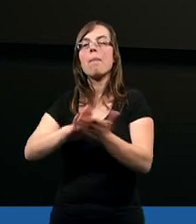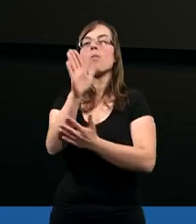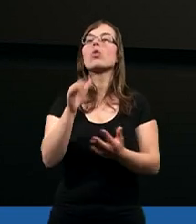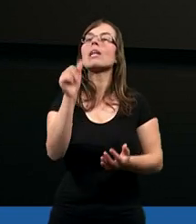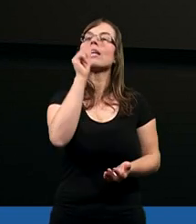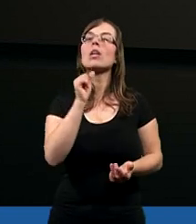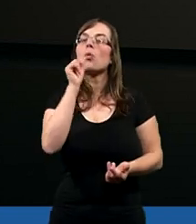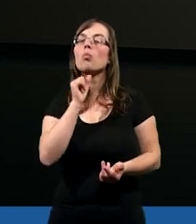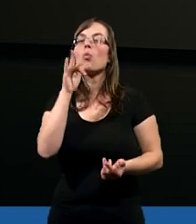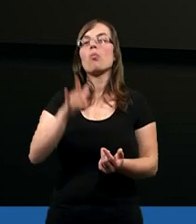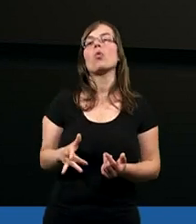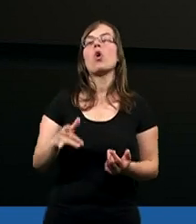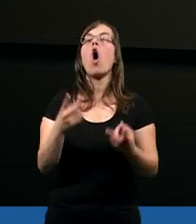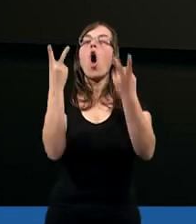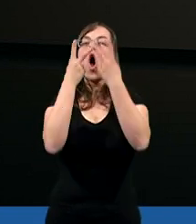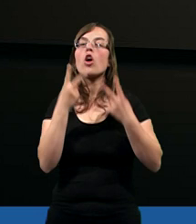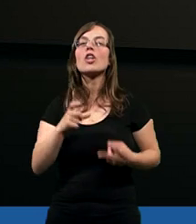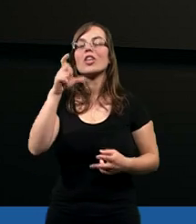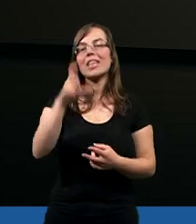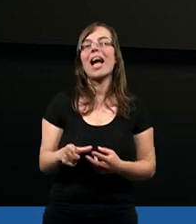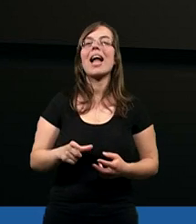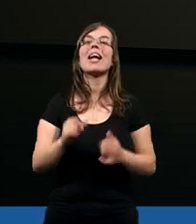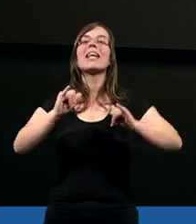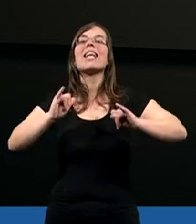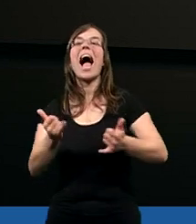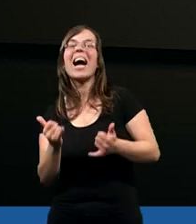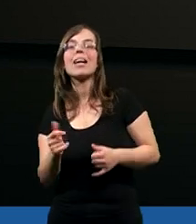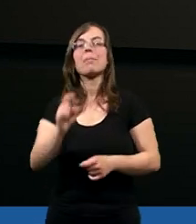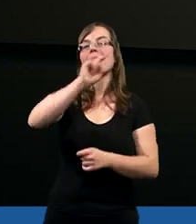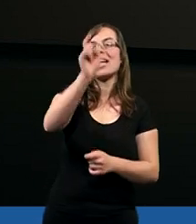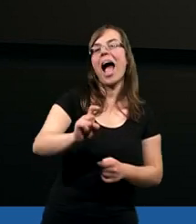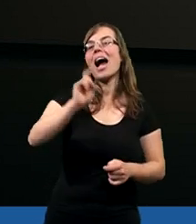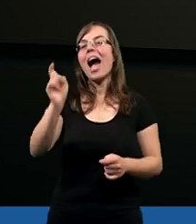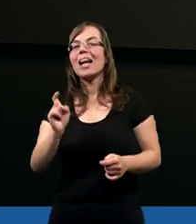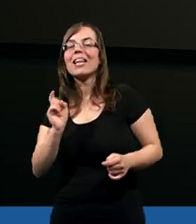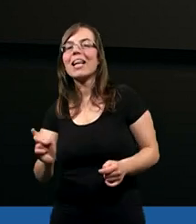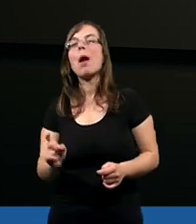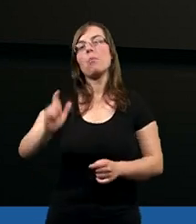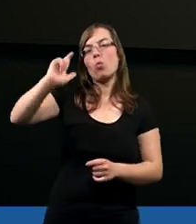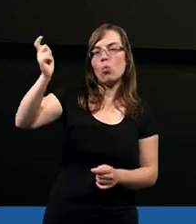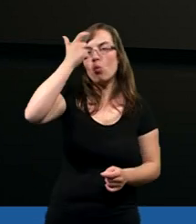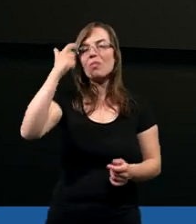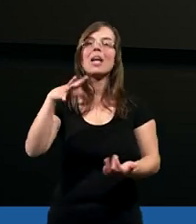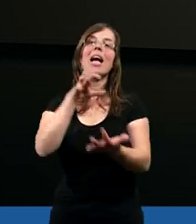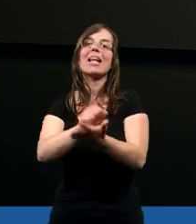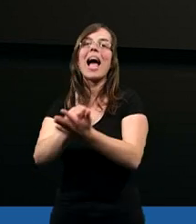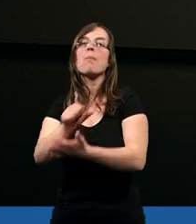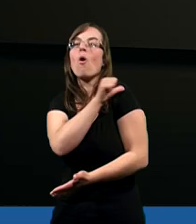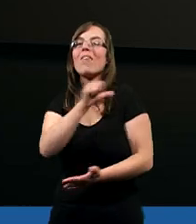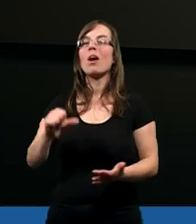spróbujmy odczytać, jakimi zagadnieniami głównie